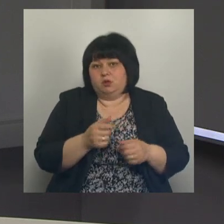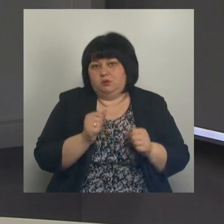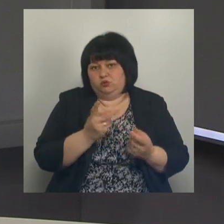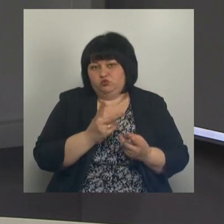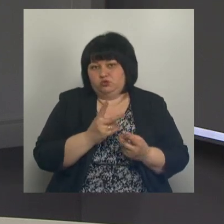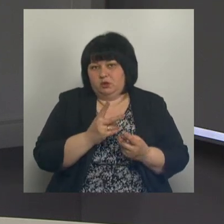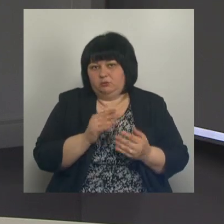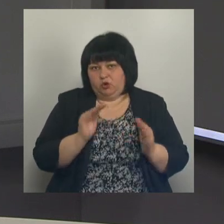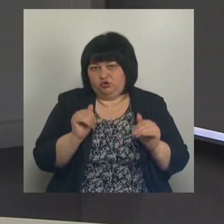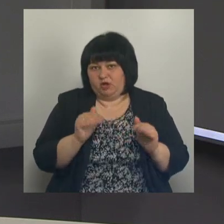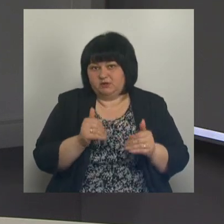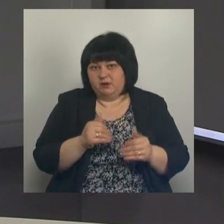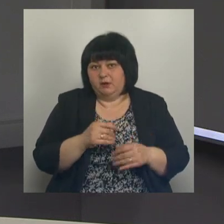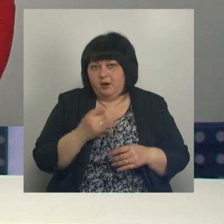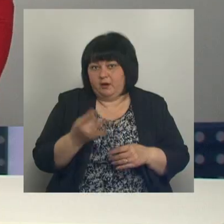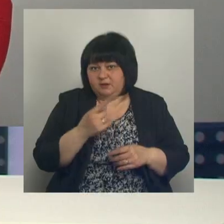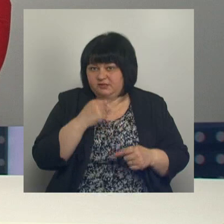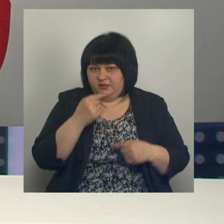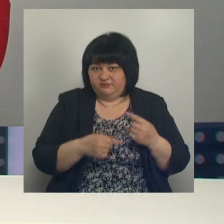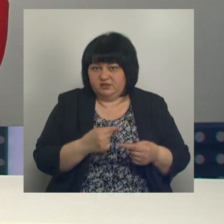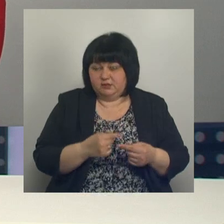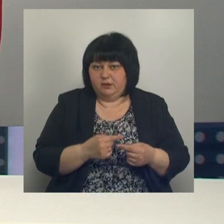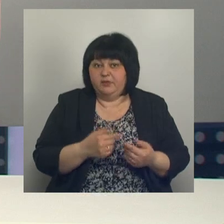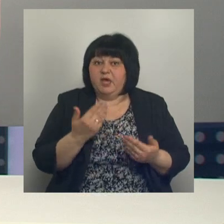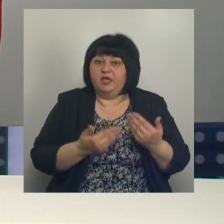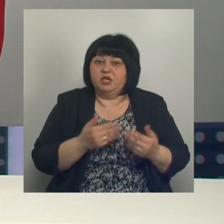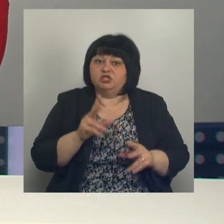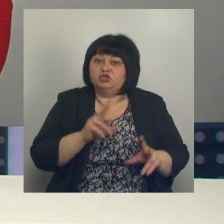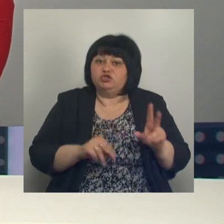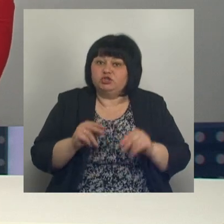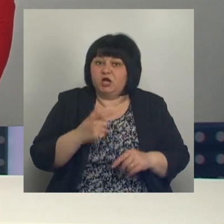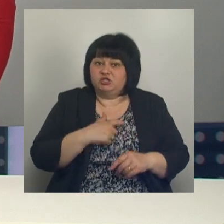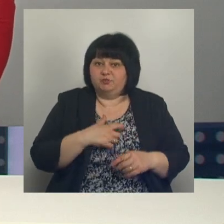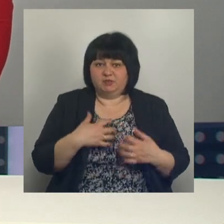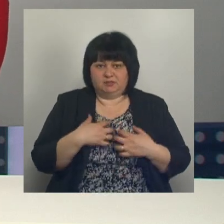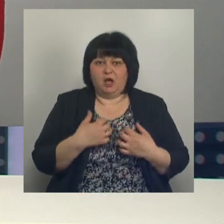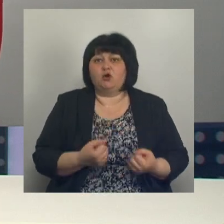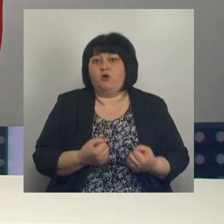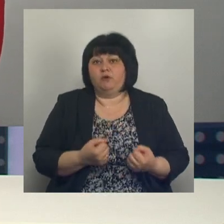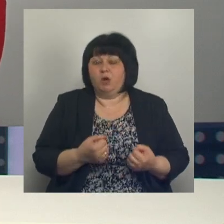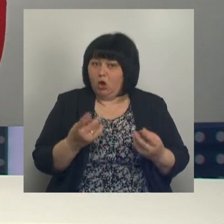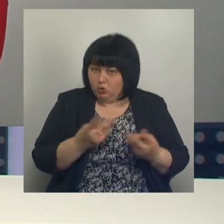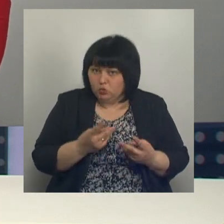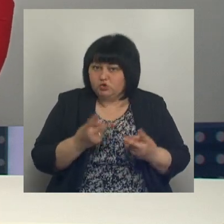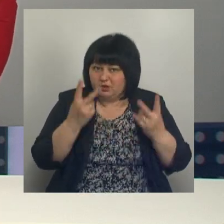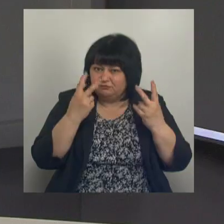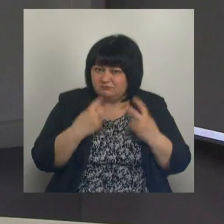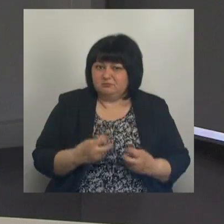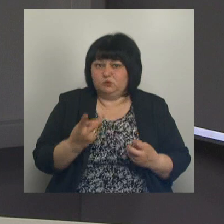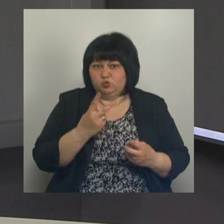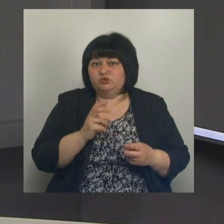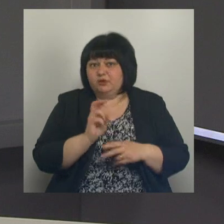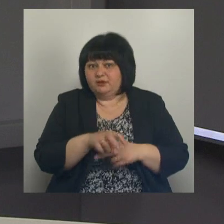прощаться раз и навсегда. Ну вот если считаешь себя здоровым, нужно проходить, нужно идти?